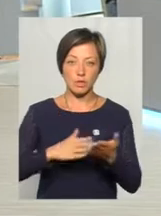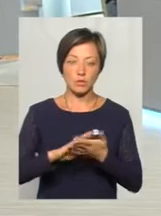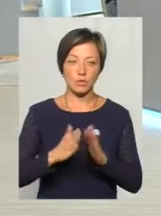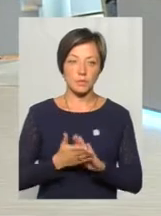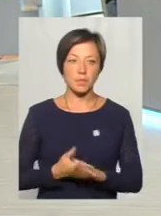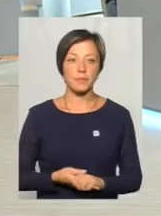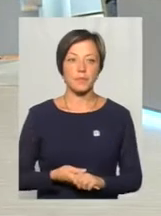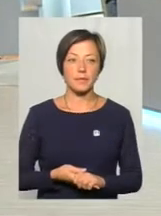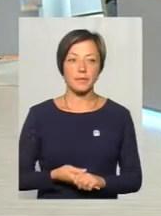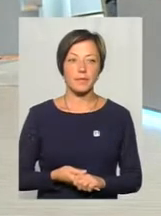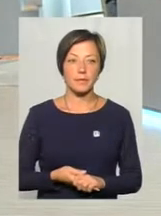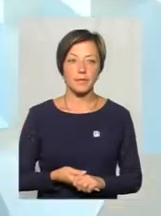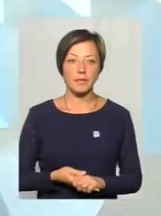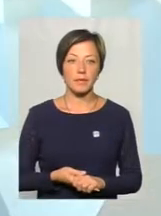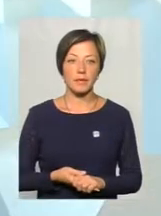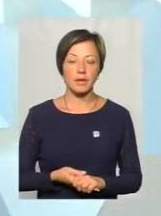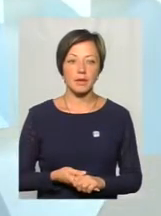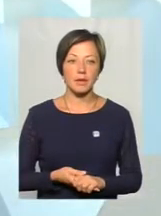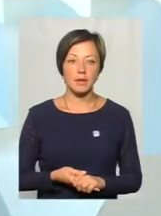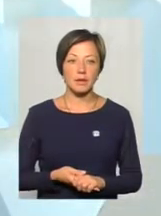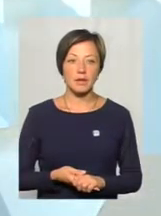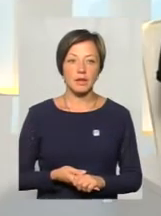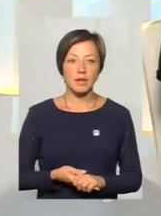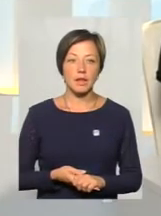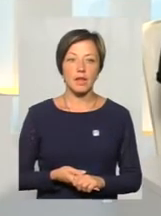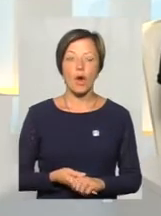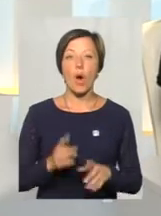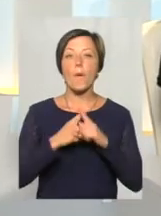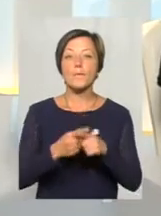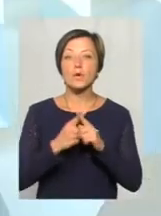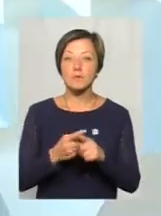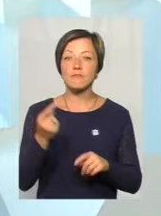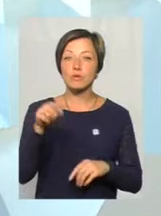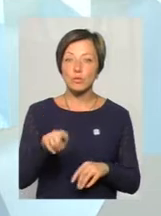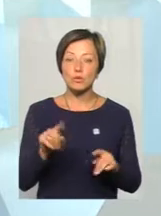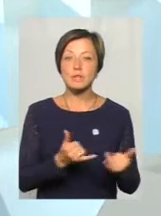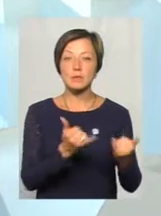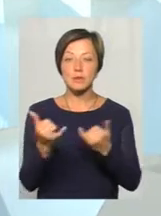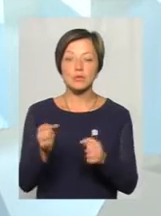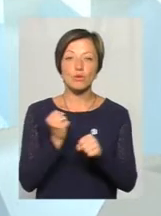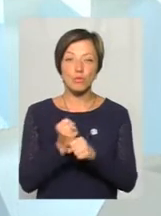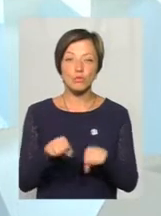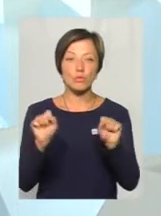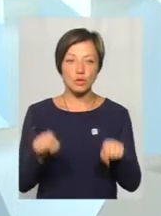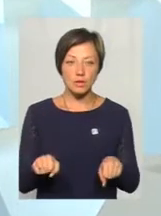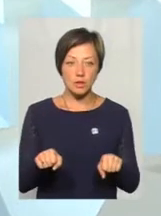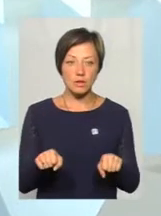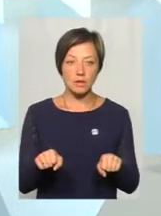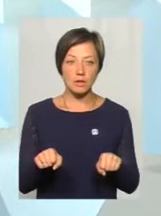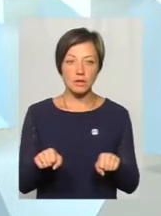де тоді цей компроміс? Ну, суперечка виходить… Компроміс в тому, що так можна забезпечити роботу. Ми ж,